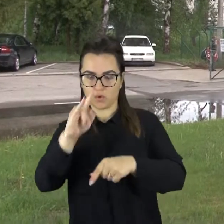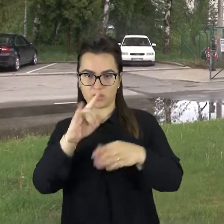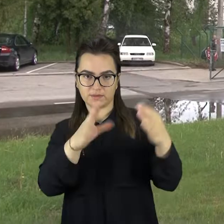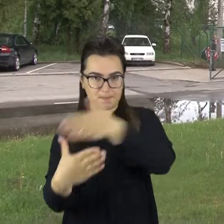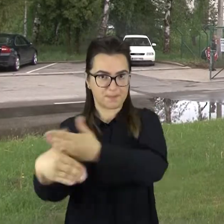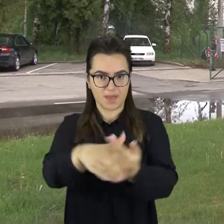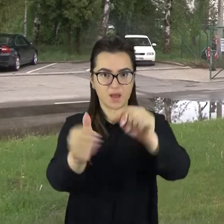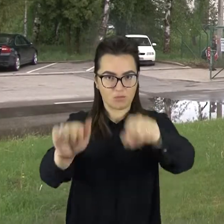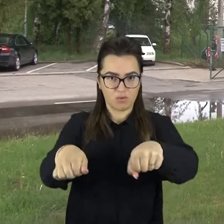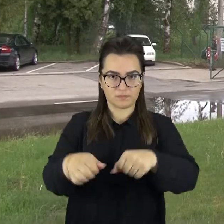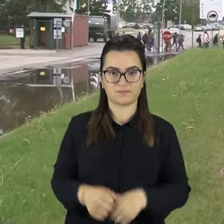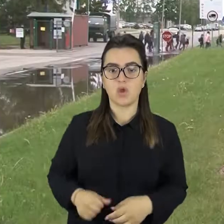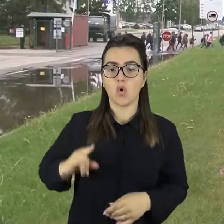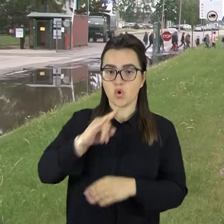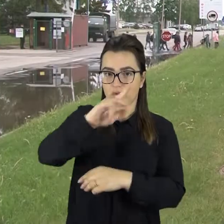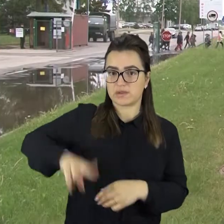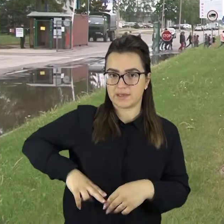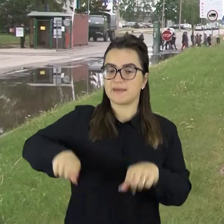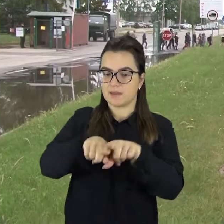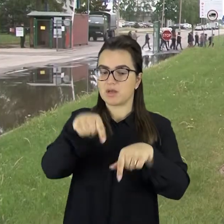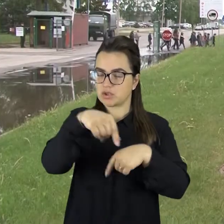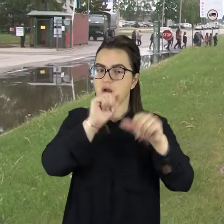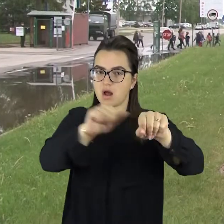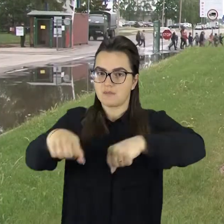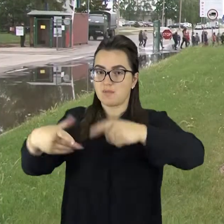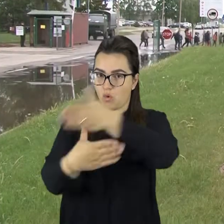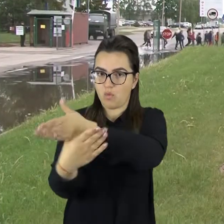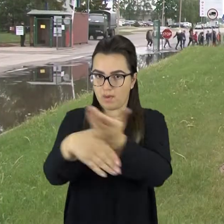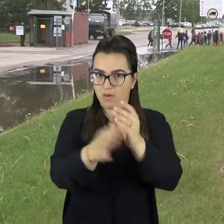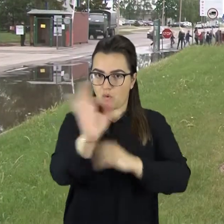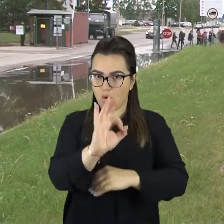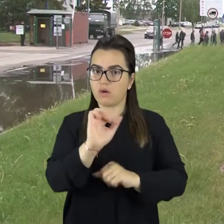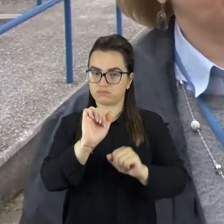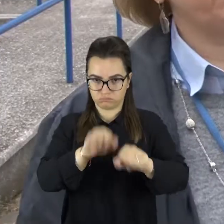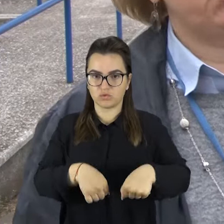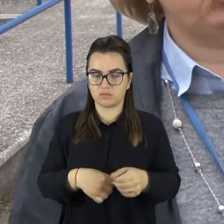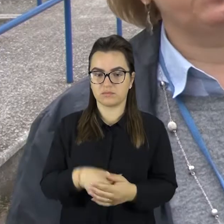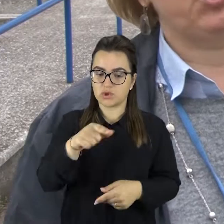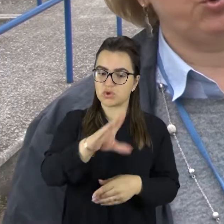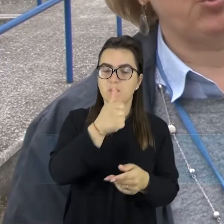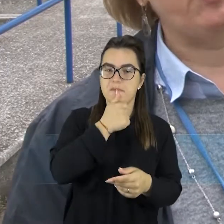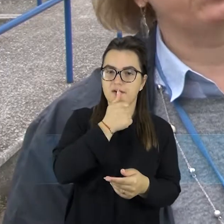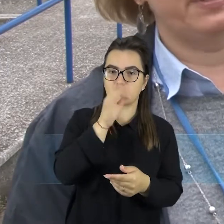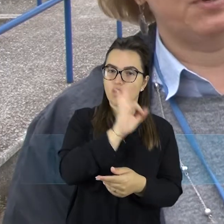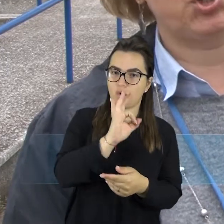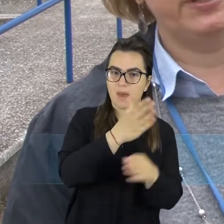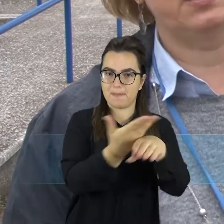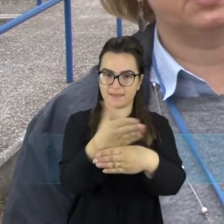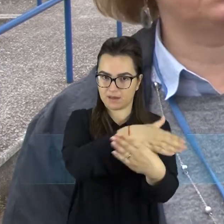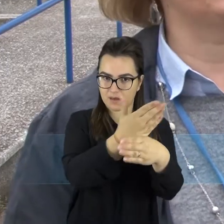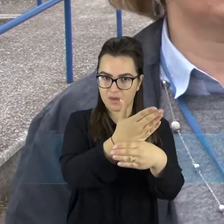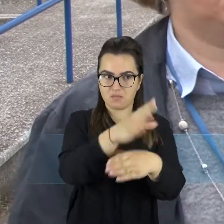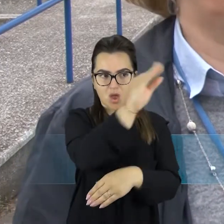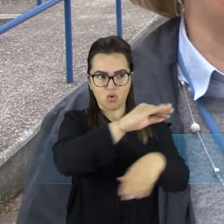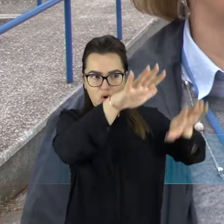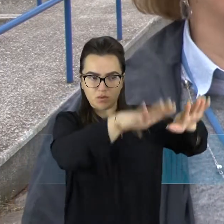galėtų ir turėtų bendradarbiauti. Orovo stą direktori taip pat mato tokias galimybės. Jų tų pavyzdžių ir pačioj Europo yra nemažai ir